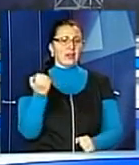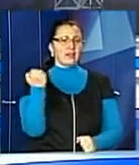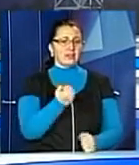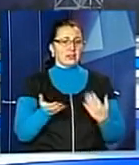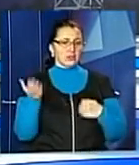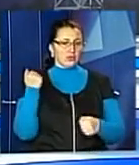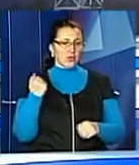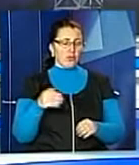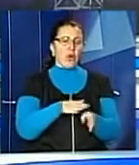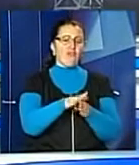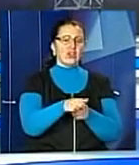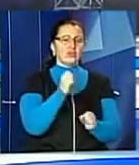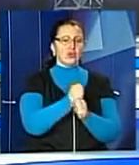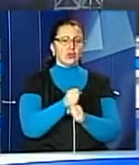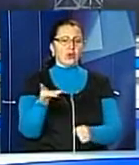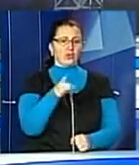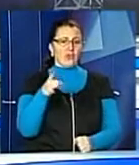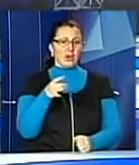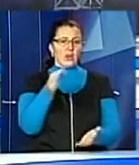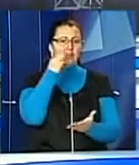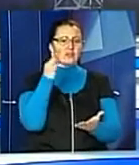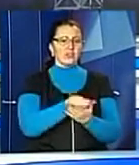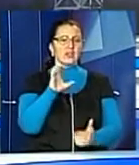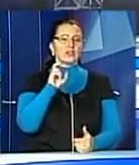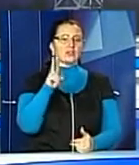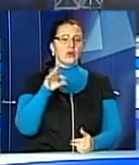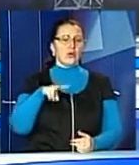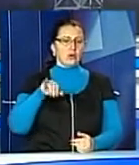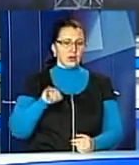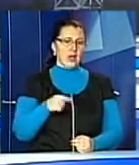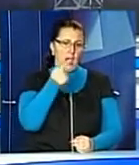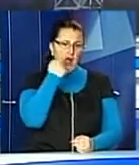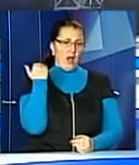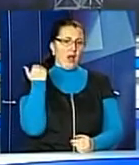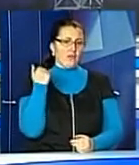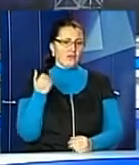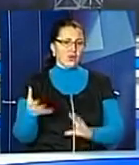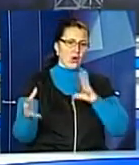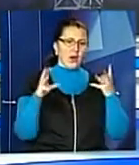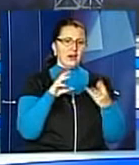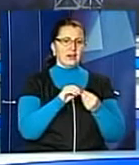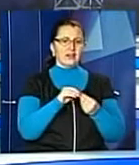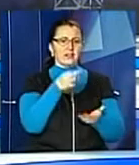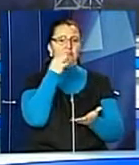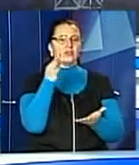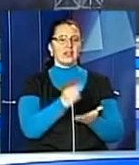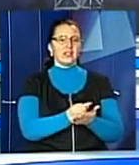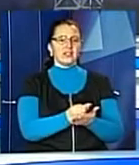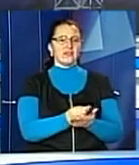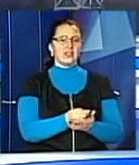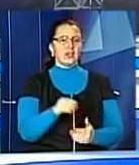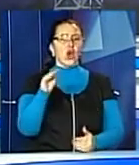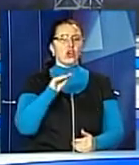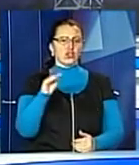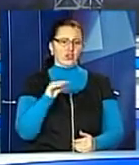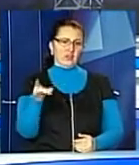виконану роботу у районі звітували сколівські чиновники, а напередодні підбили підсумки року 2016-го і